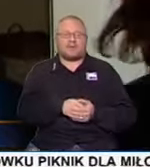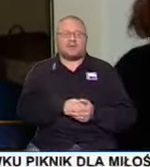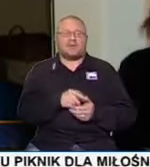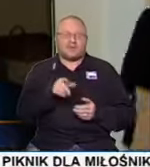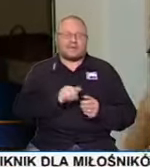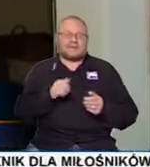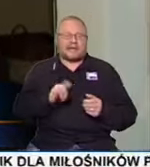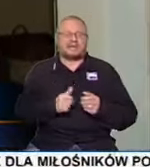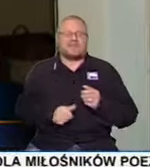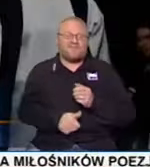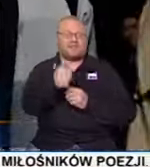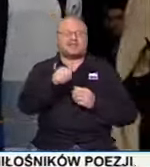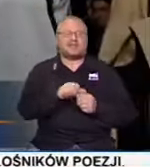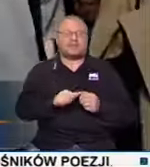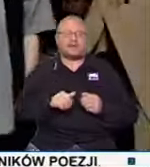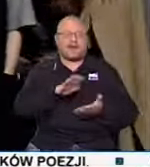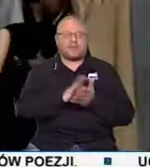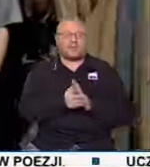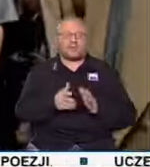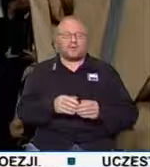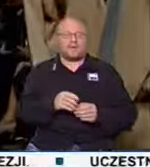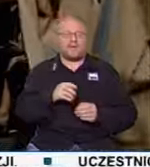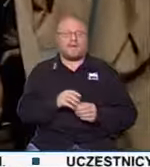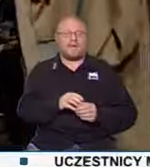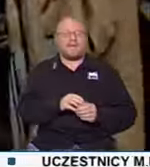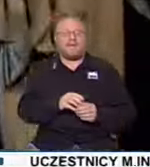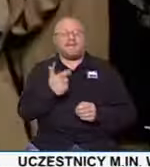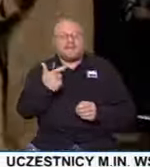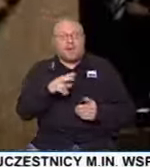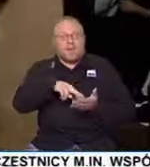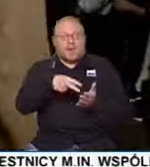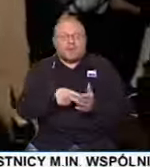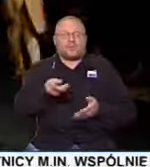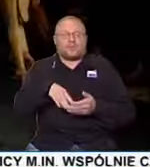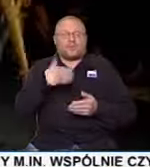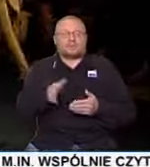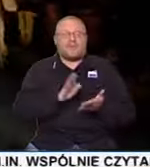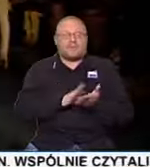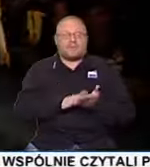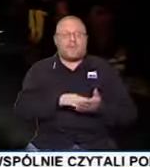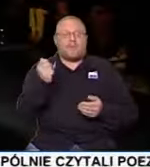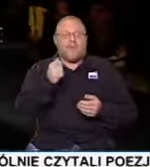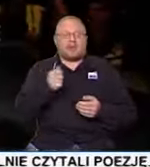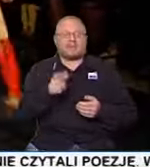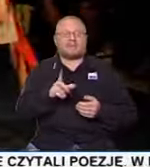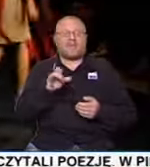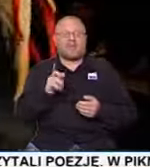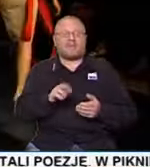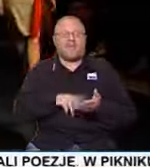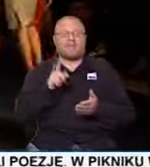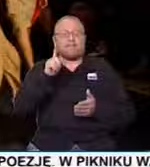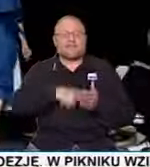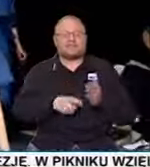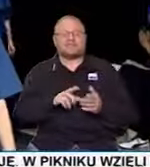na rynku mody w Polsce. Zuzanna Kwapisz i Viola Jagos, które otrzymały wyróżnienia pojadą z laureatką głównej nagrody na miesięczne